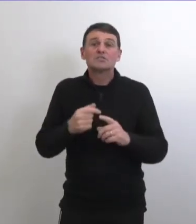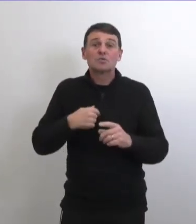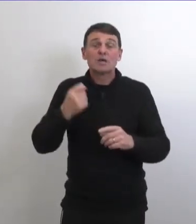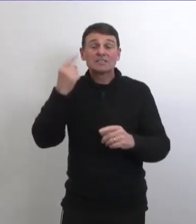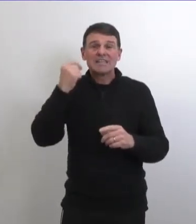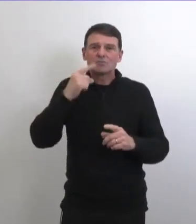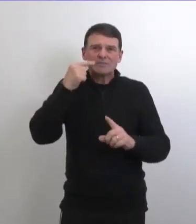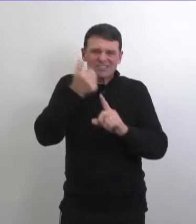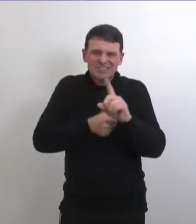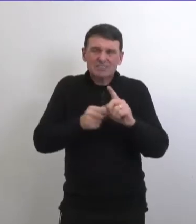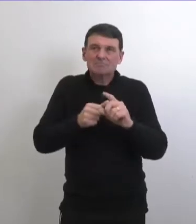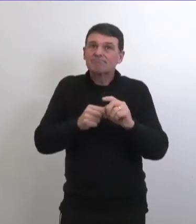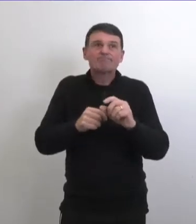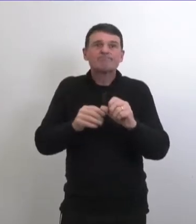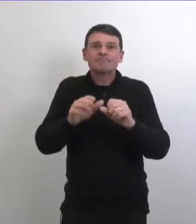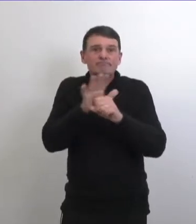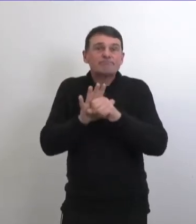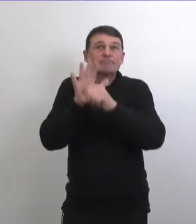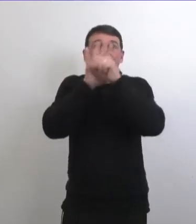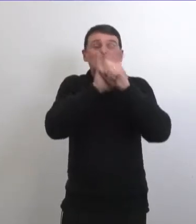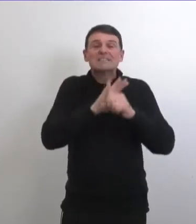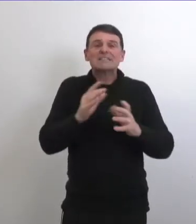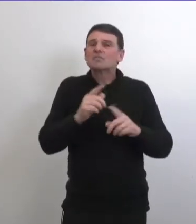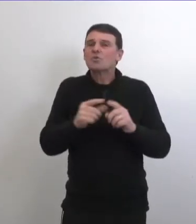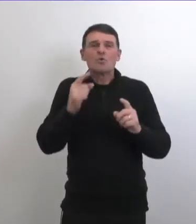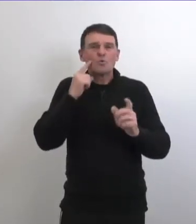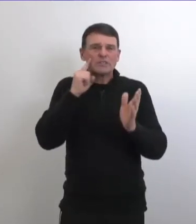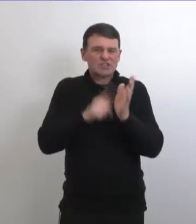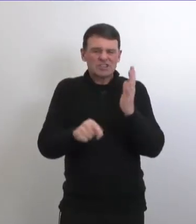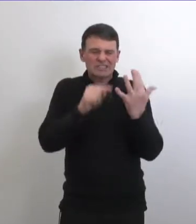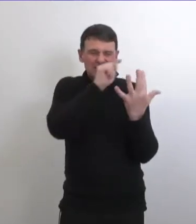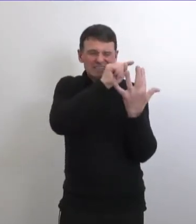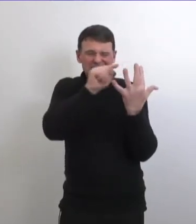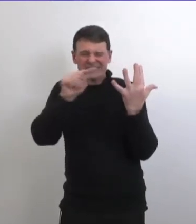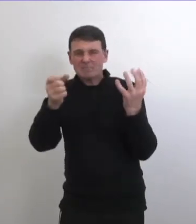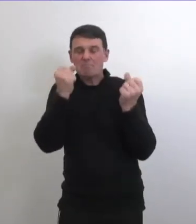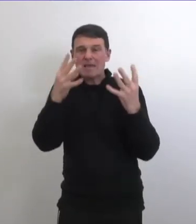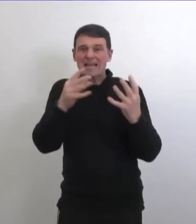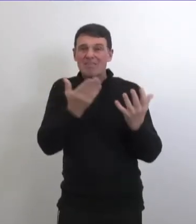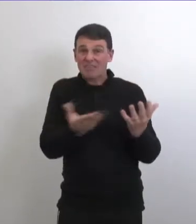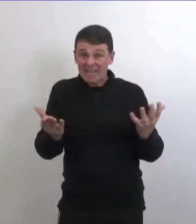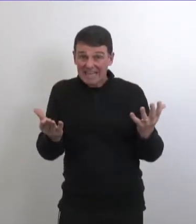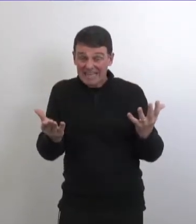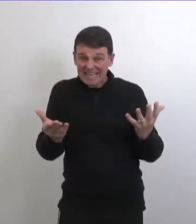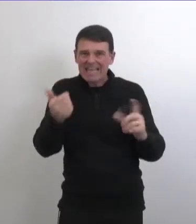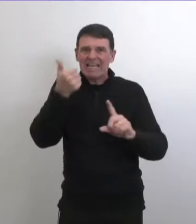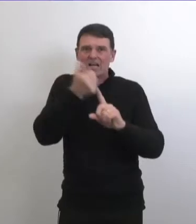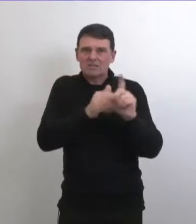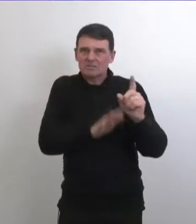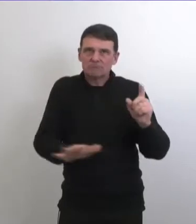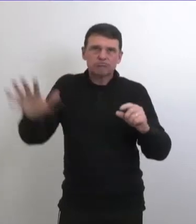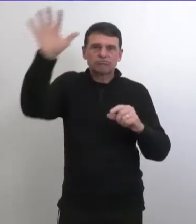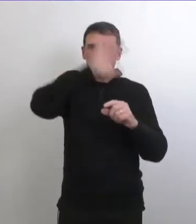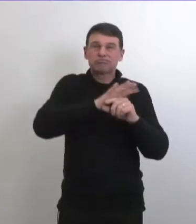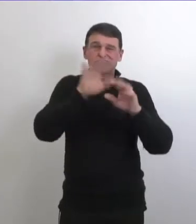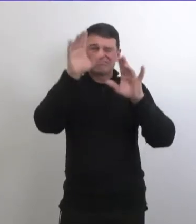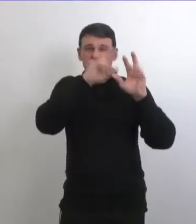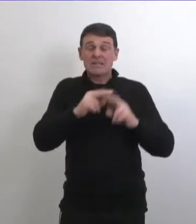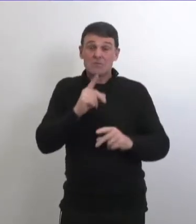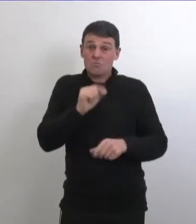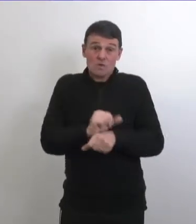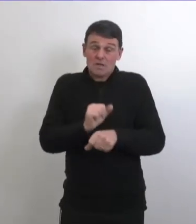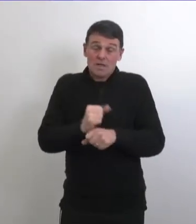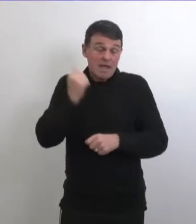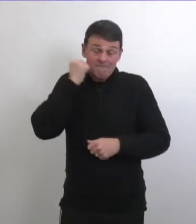on examine toutes les régions c'est pas juste une vue d'ensemble il ya beaucoup d'indicateurs que l'on